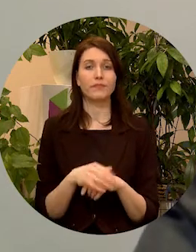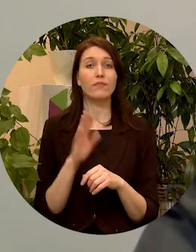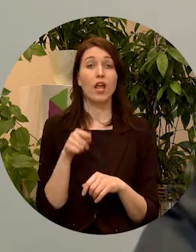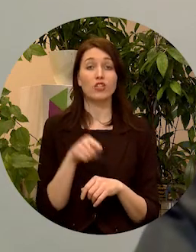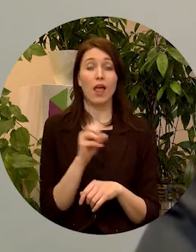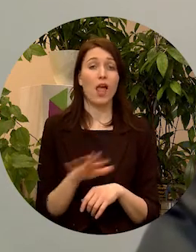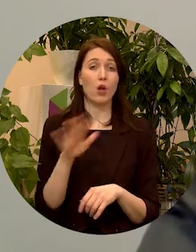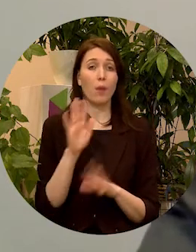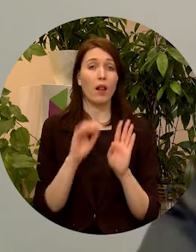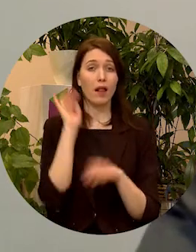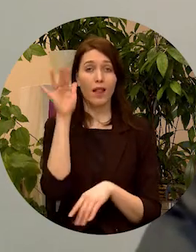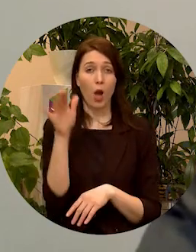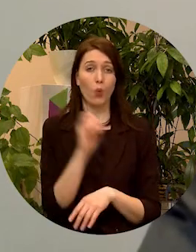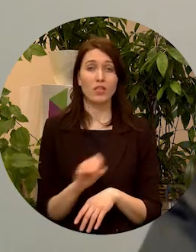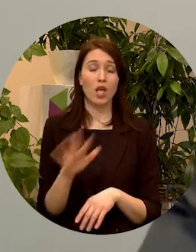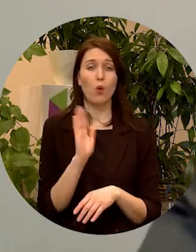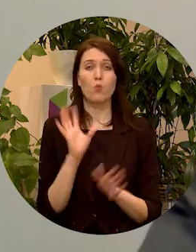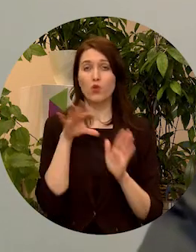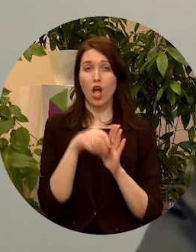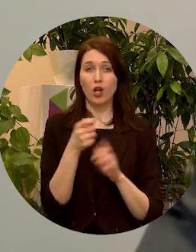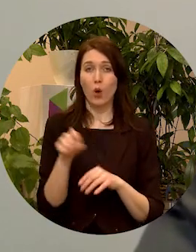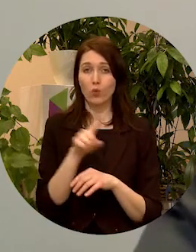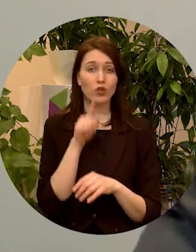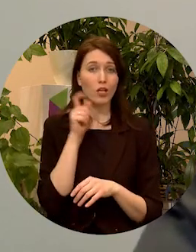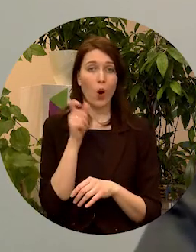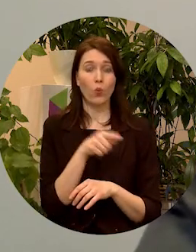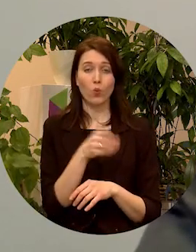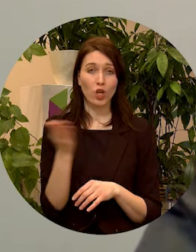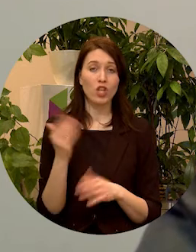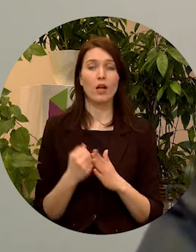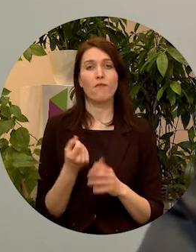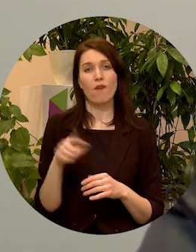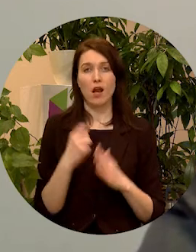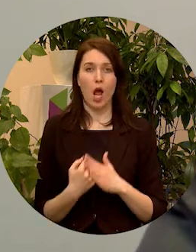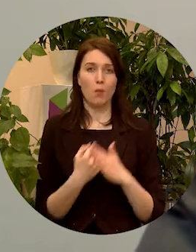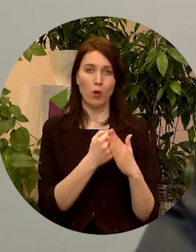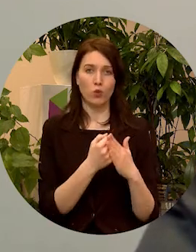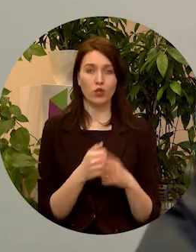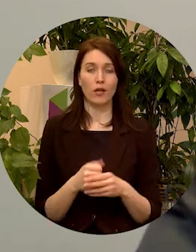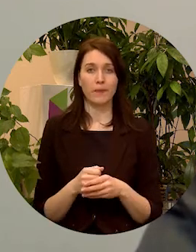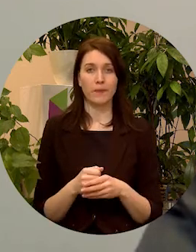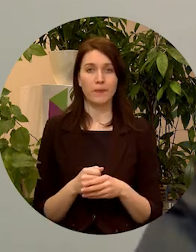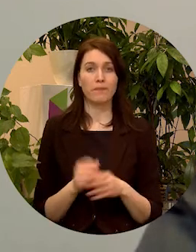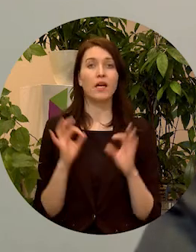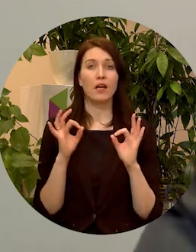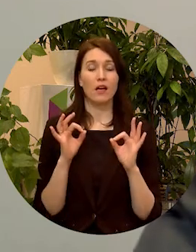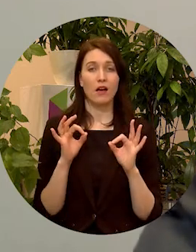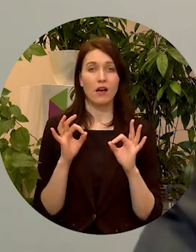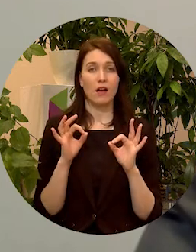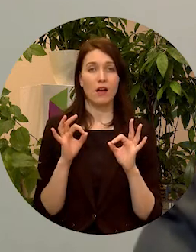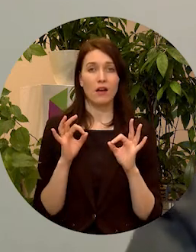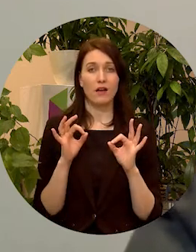nākotnes Eiropas būtu iekļaujošāka un jauniešiem atbalstošāka. Un te noteikti jau